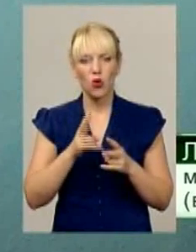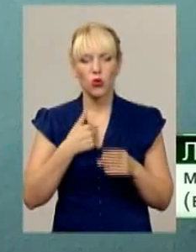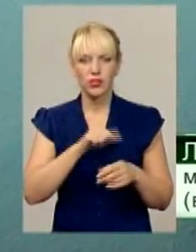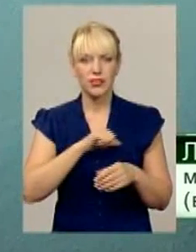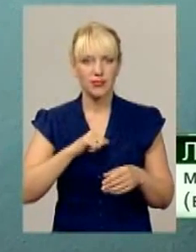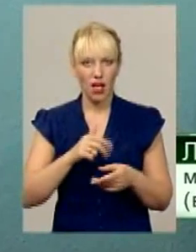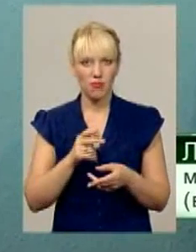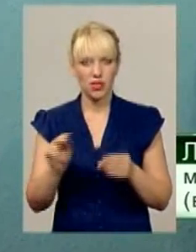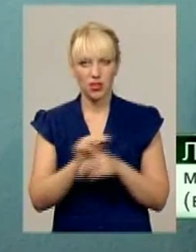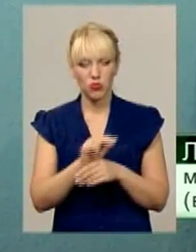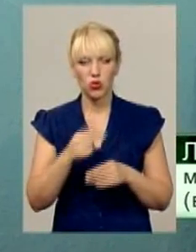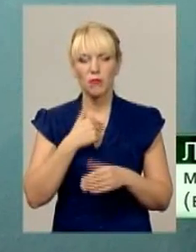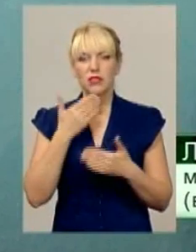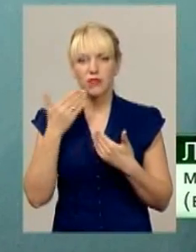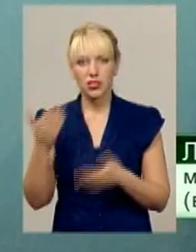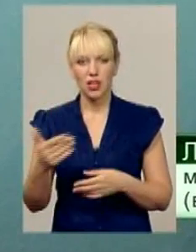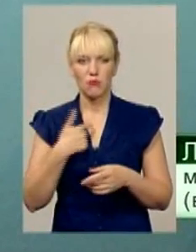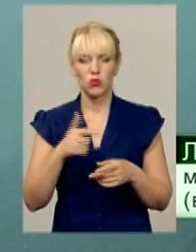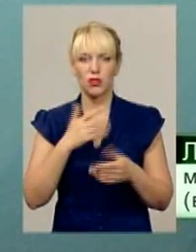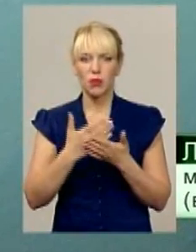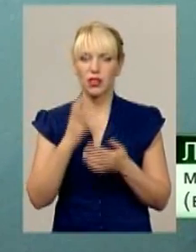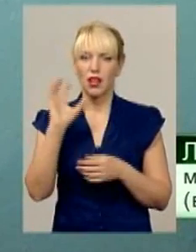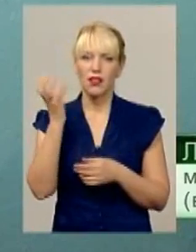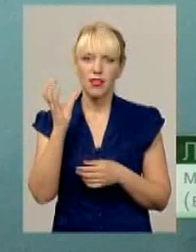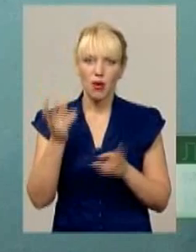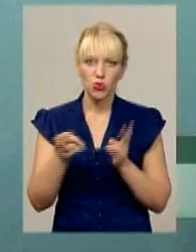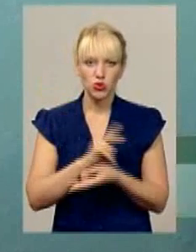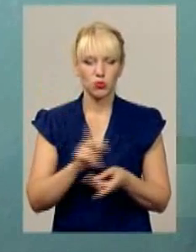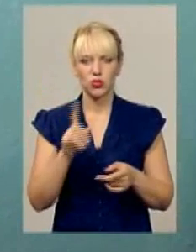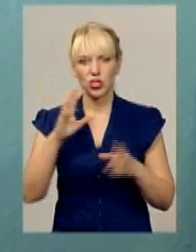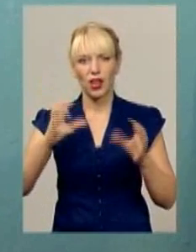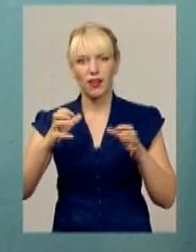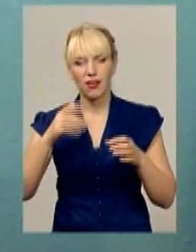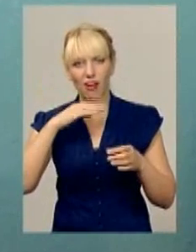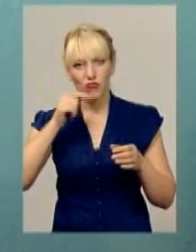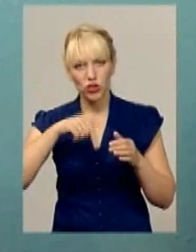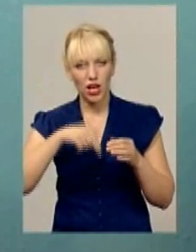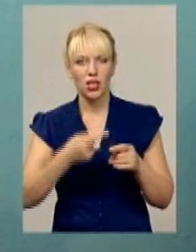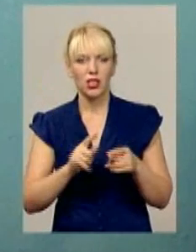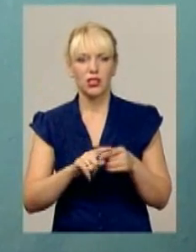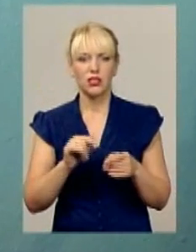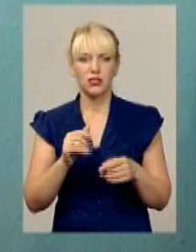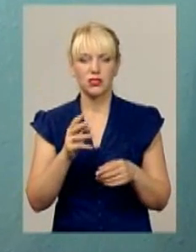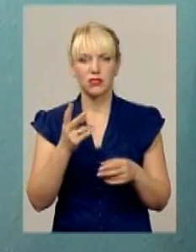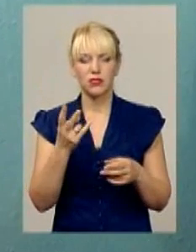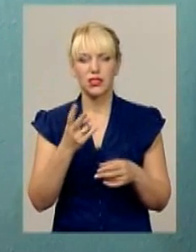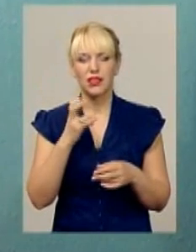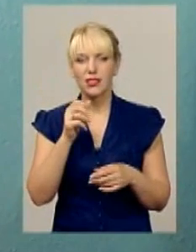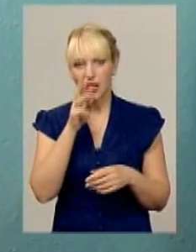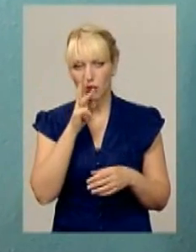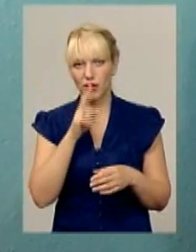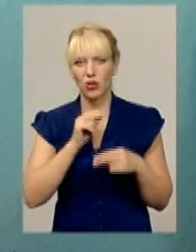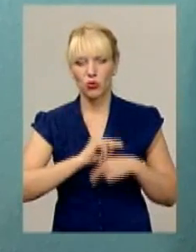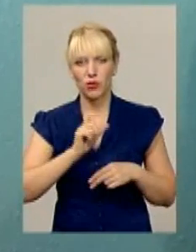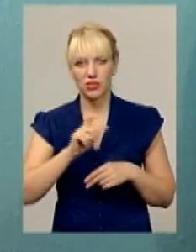говорять нам, що немає коштів для того, щоб в ближній раз лампочку замінити, чи так само той кран, що він тече, що мала зарпати в робітників, що вони не